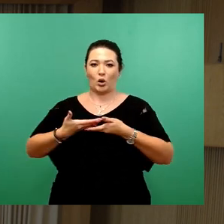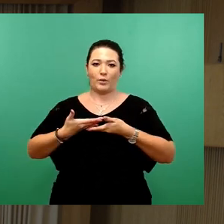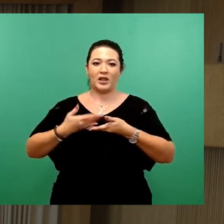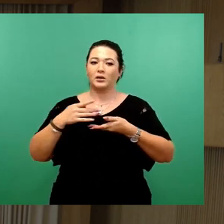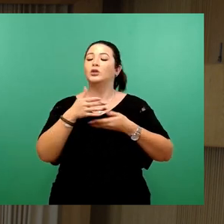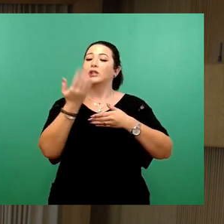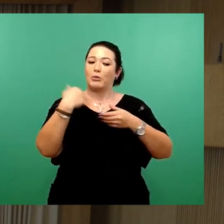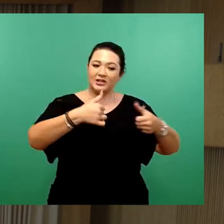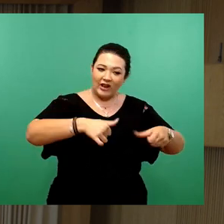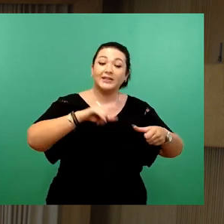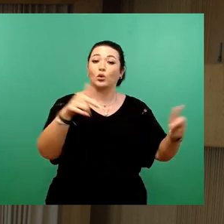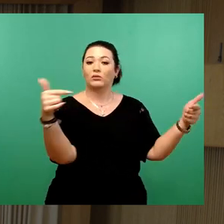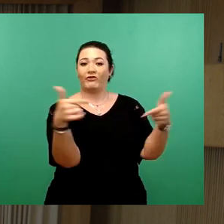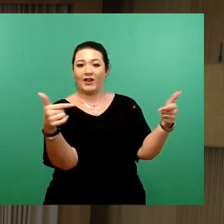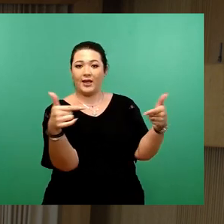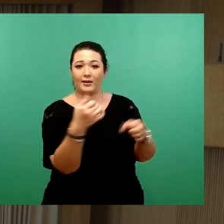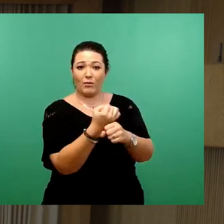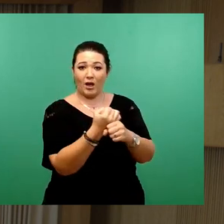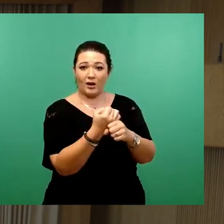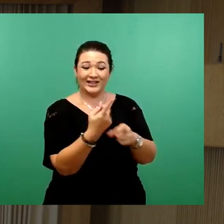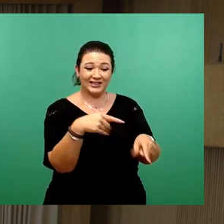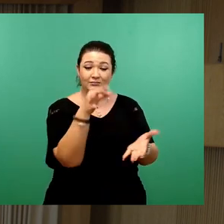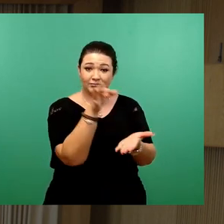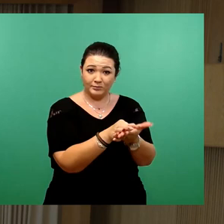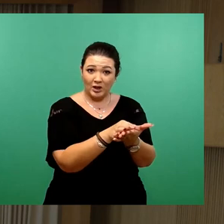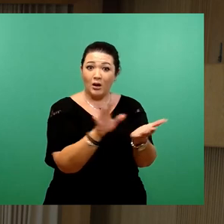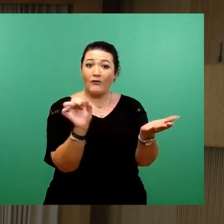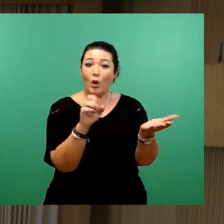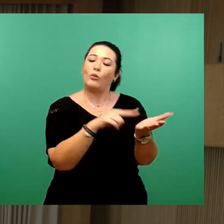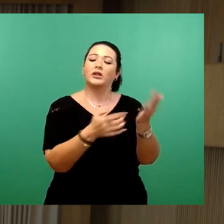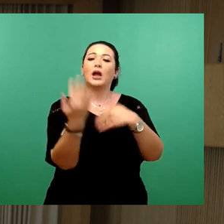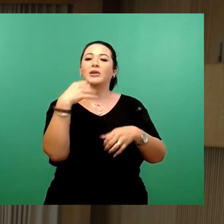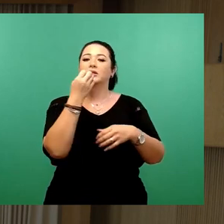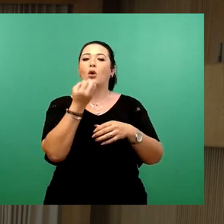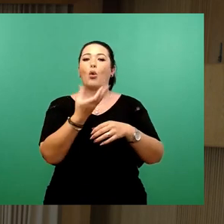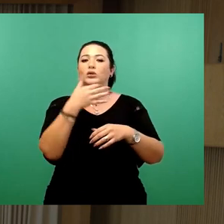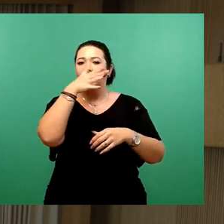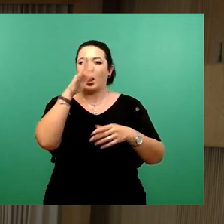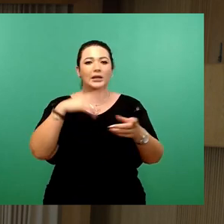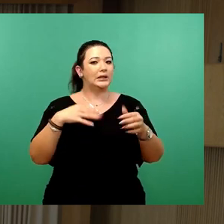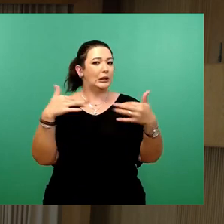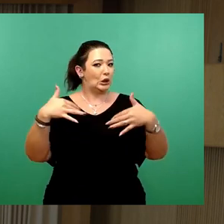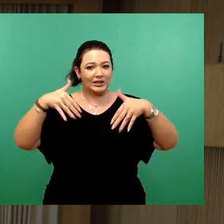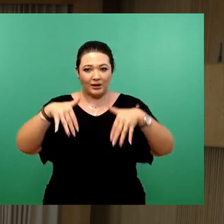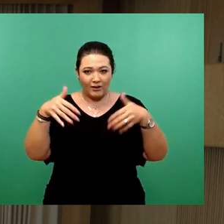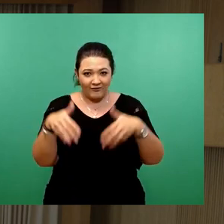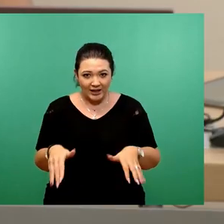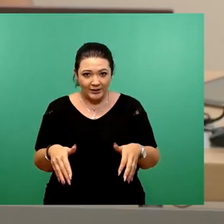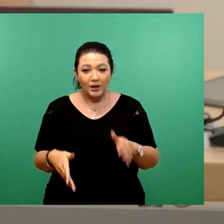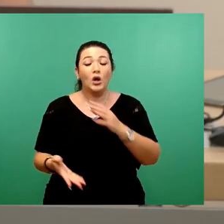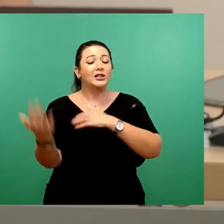damals an diesem Standort, weil wir den Rosengarten noch nicht hatten. Das war eine dankenswerterweise Initiative des damaligen